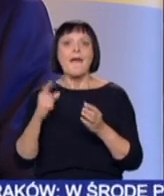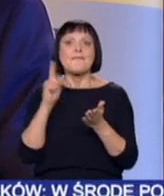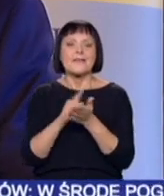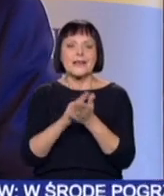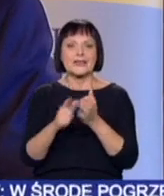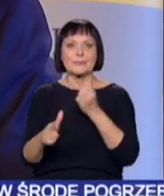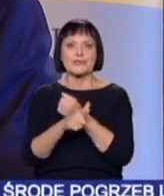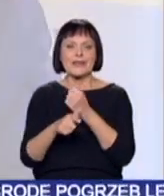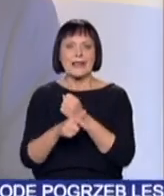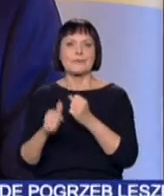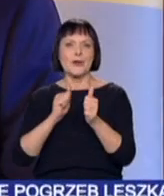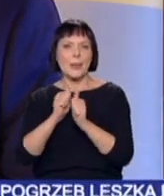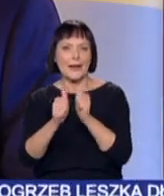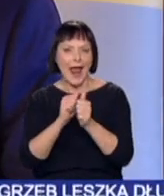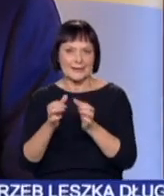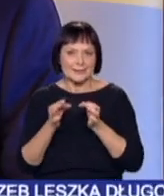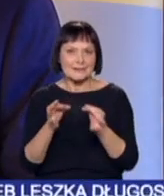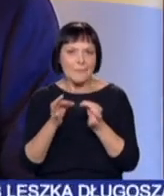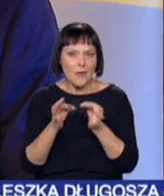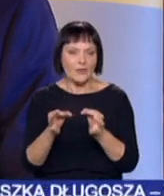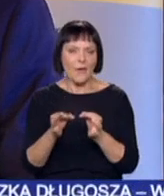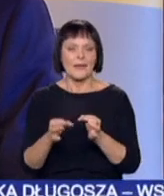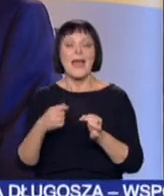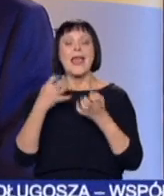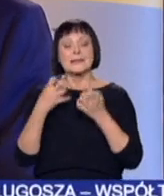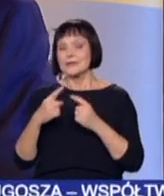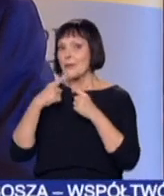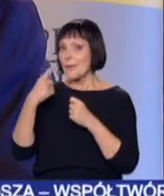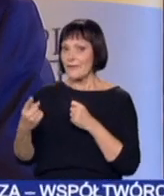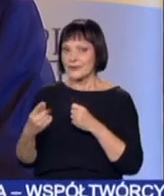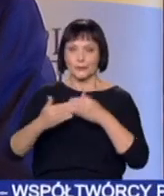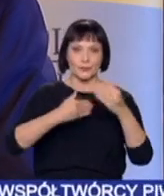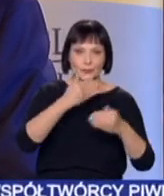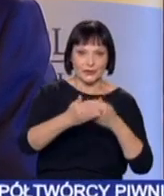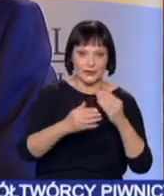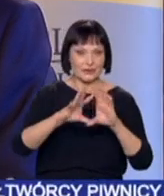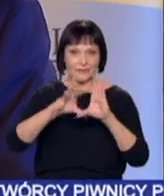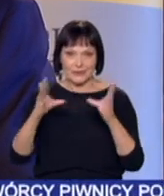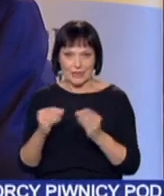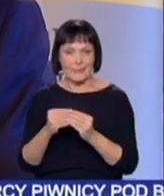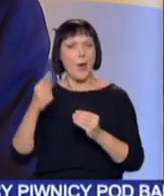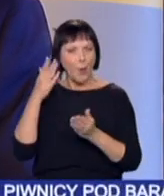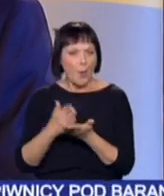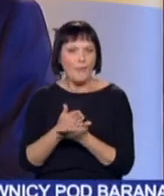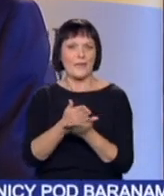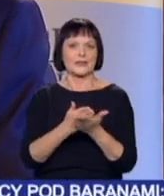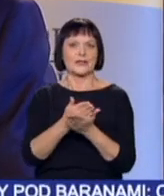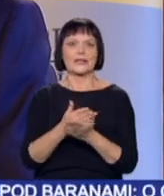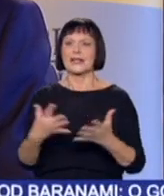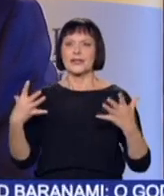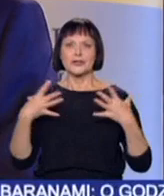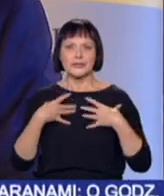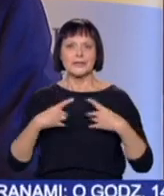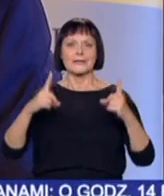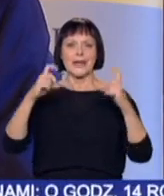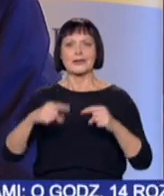ponad 70 rajdów. Chciałbym powiedzieć wszystkim, życzyć tego, żeby uwierzyli w to, że życie